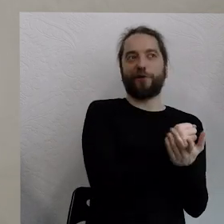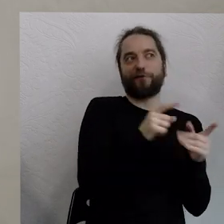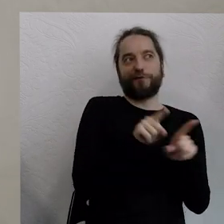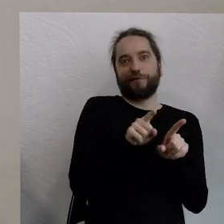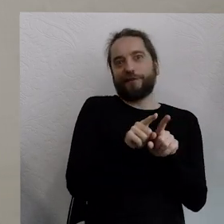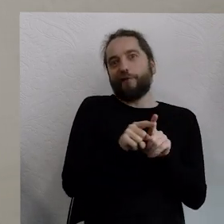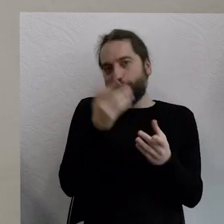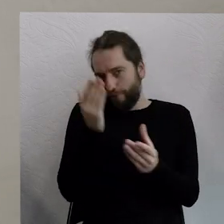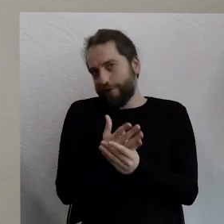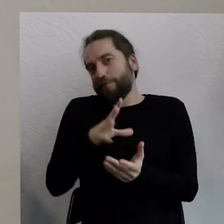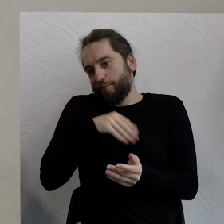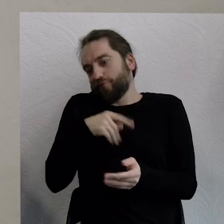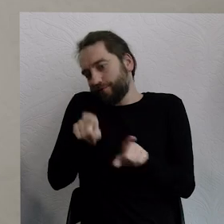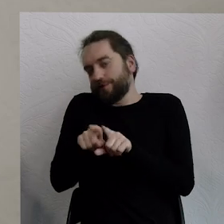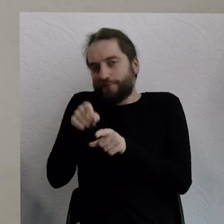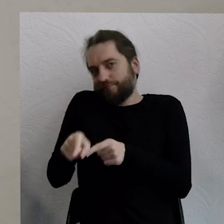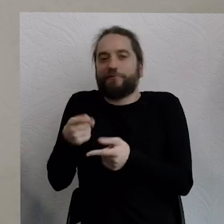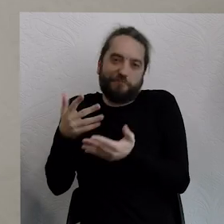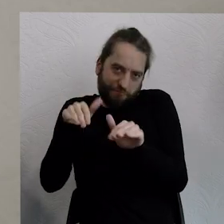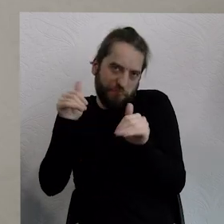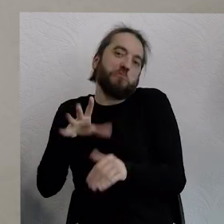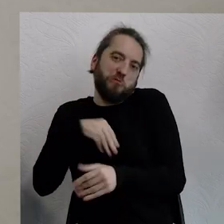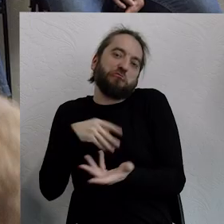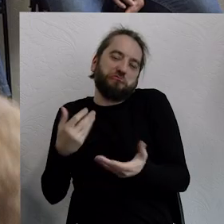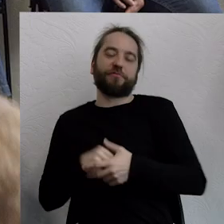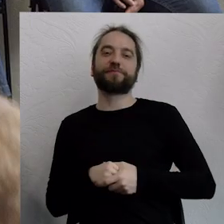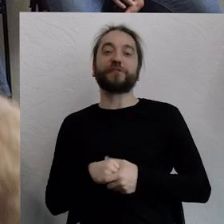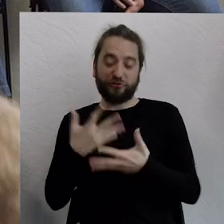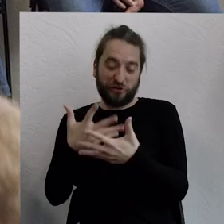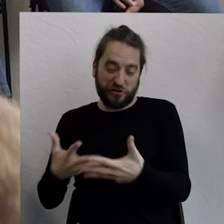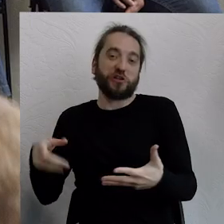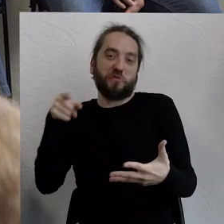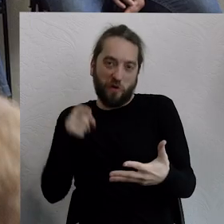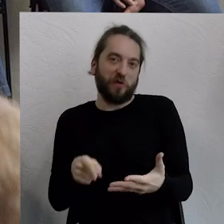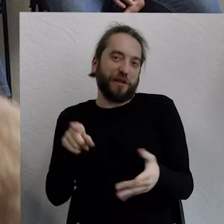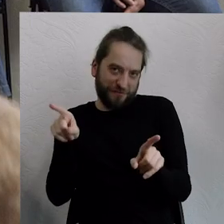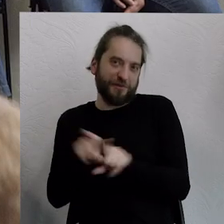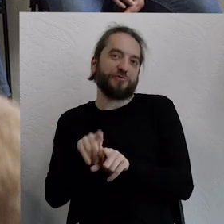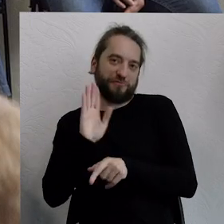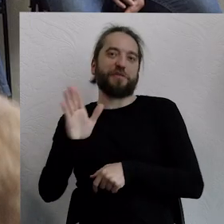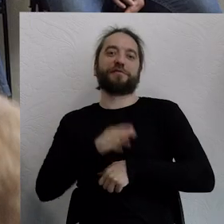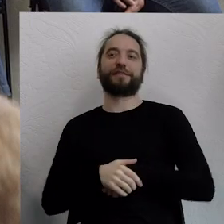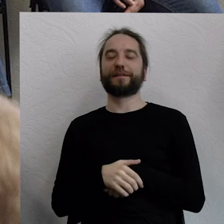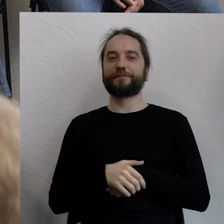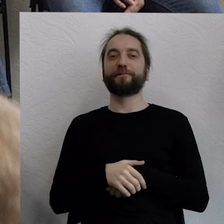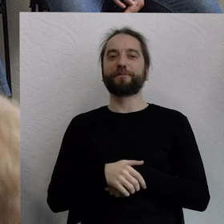korporacje na przykład. To tak również ziemia, z której korzystamy po to, żeby móc